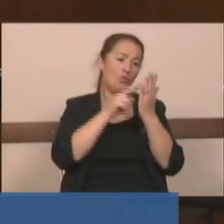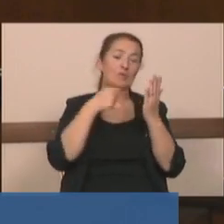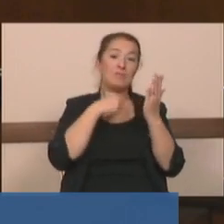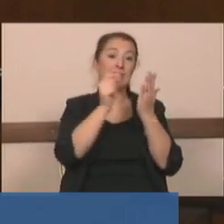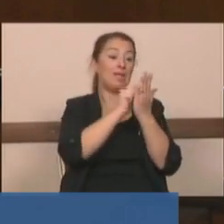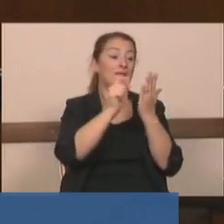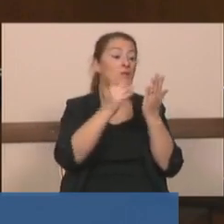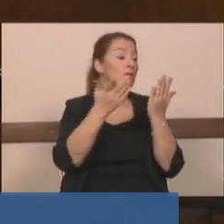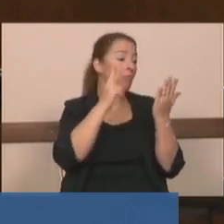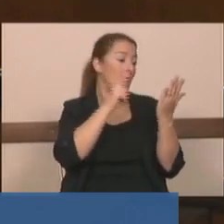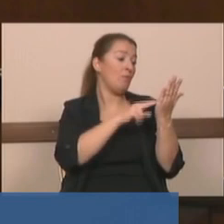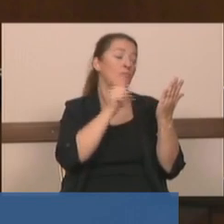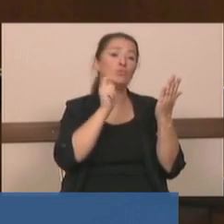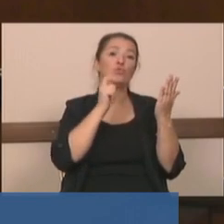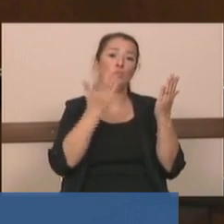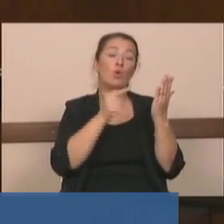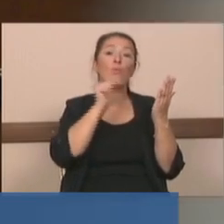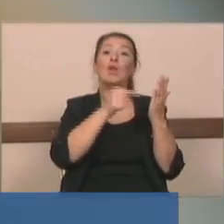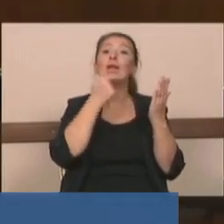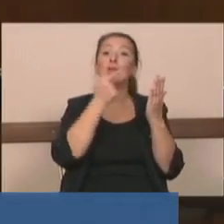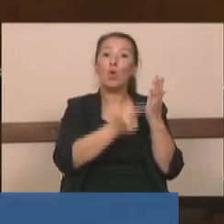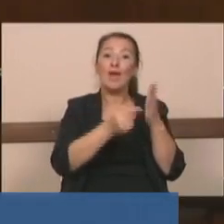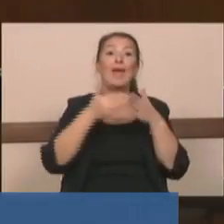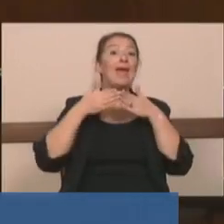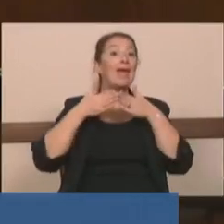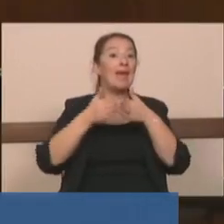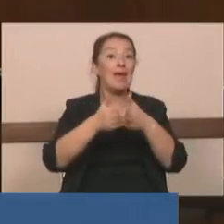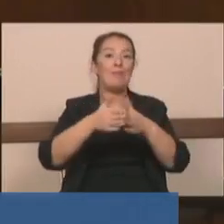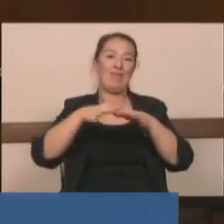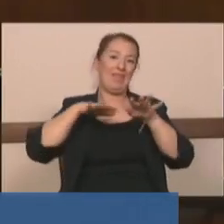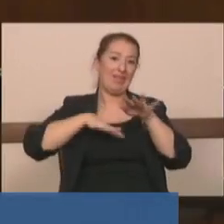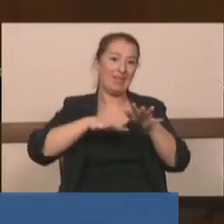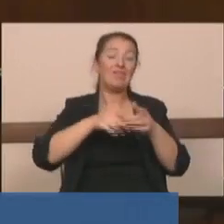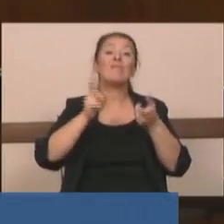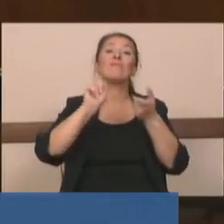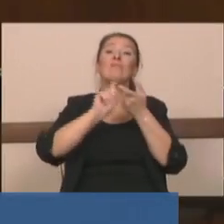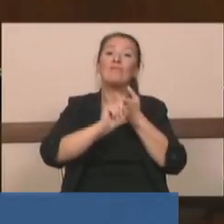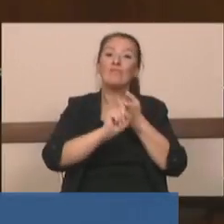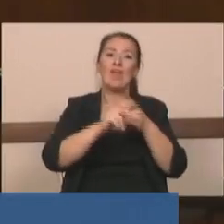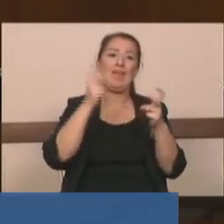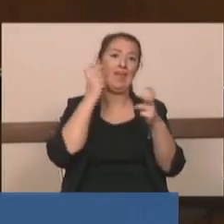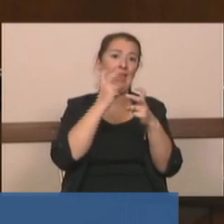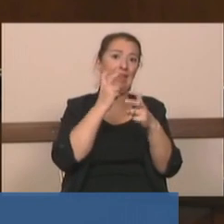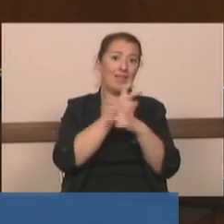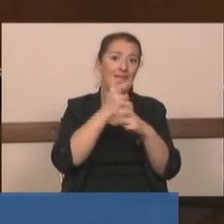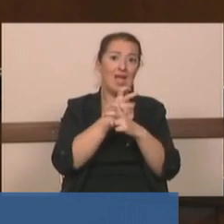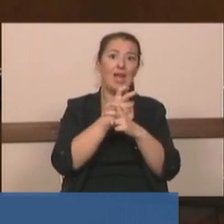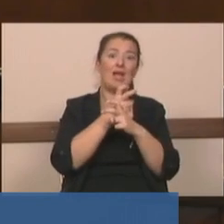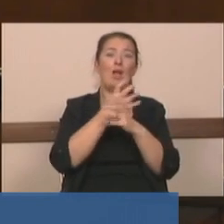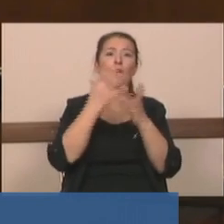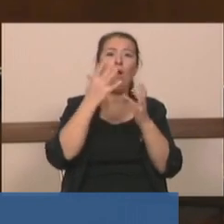zorundayız. Orada diyor ki gemi trafiğinin ve özellikle tehlikeli madde taşıyan tanker trafiği